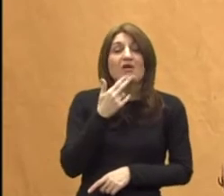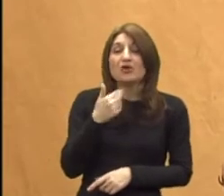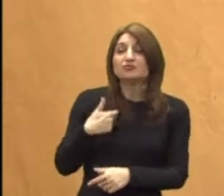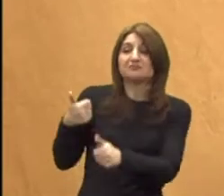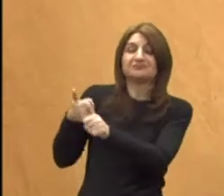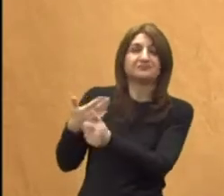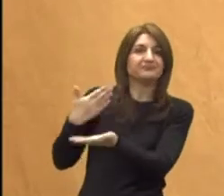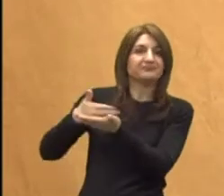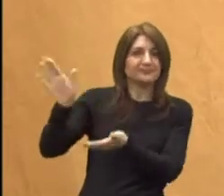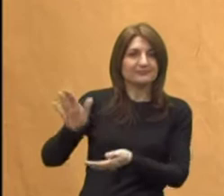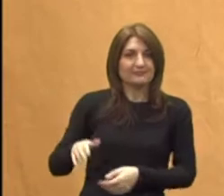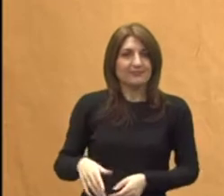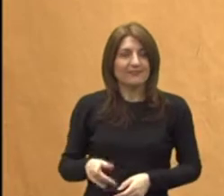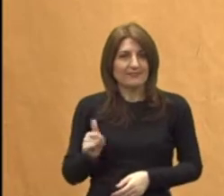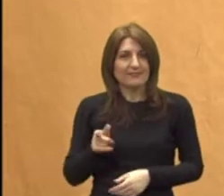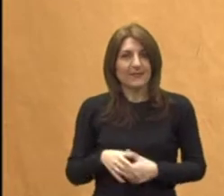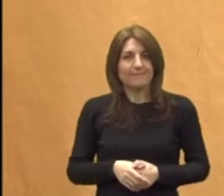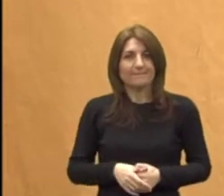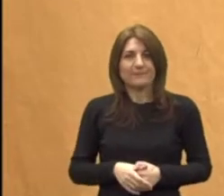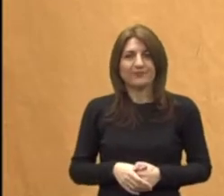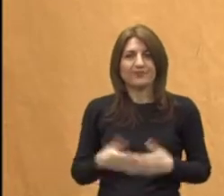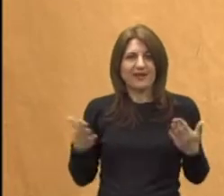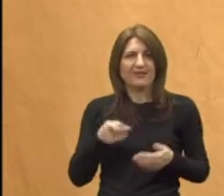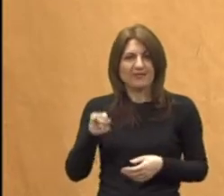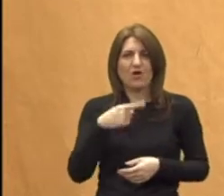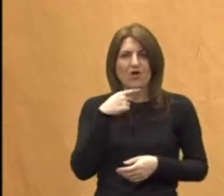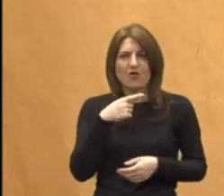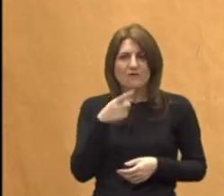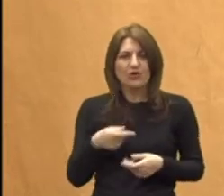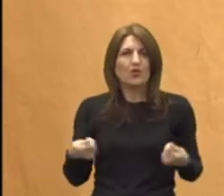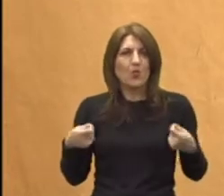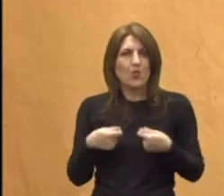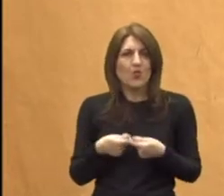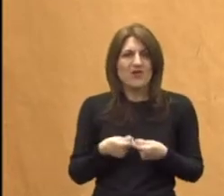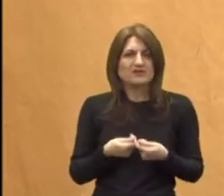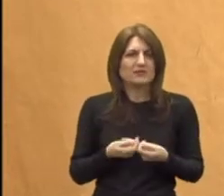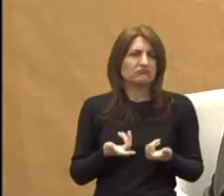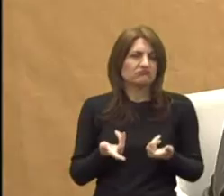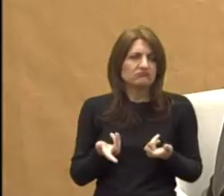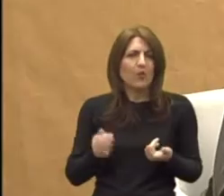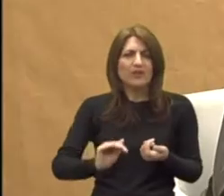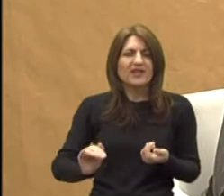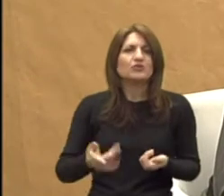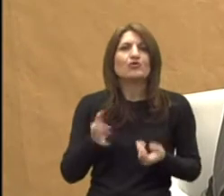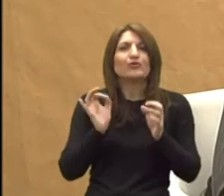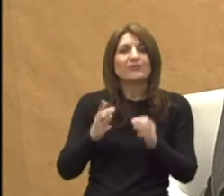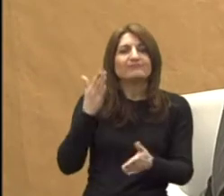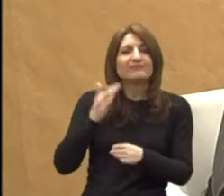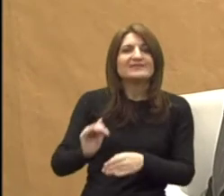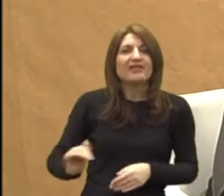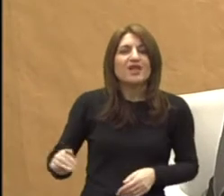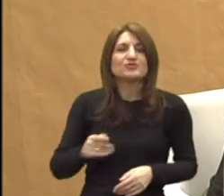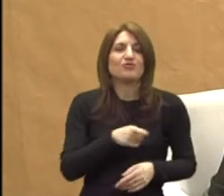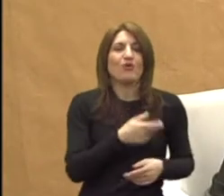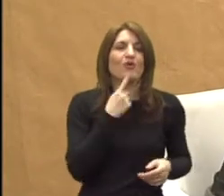različitosti. Da li vi tako? Da, naravno. Znači, kada vi govorite uopće o uključivanju djece i koja je dobro biti za djecu sveškoćama